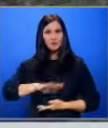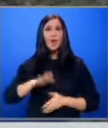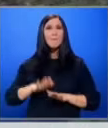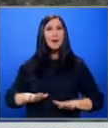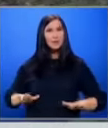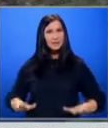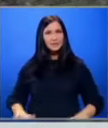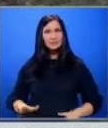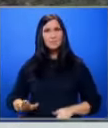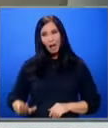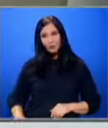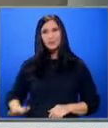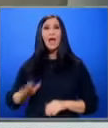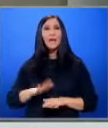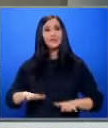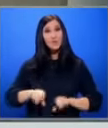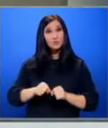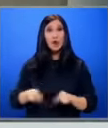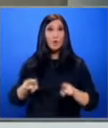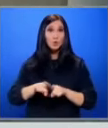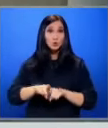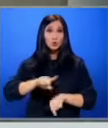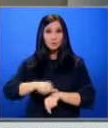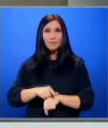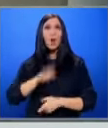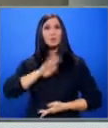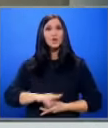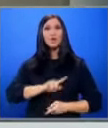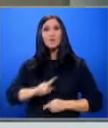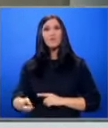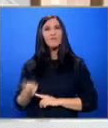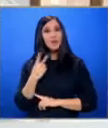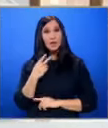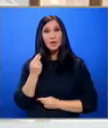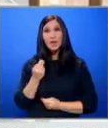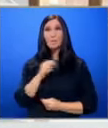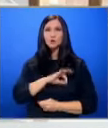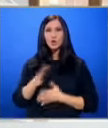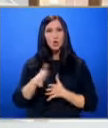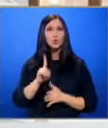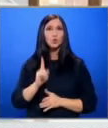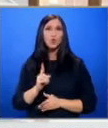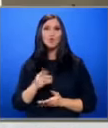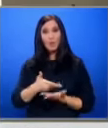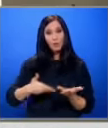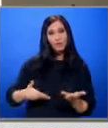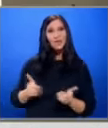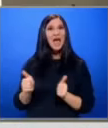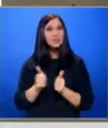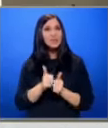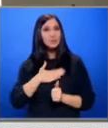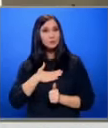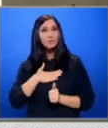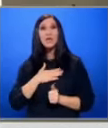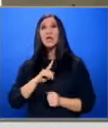овреждания едновременно Облегчени до 2000 лева получават и хората, които декларират като са собственици или собственици, че са ремонтирали